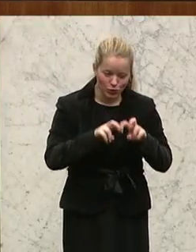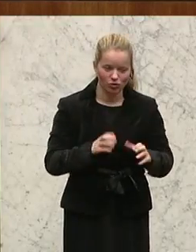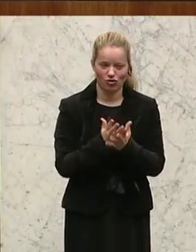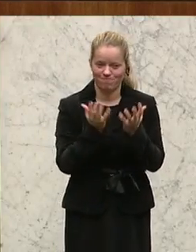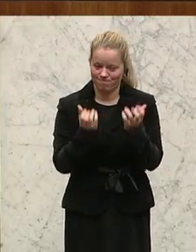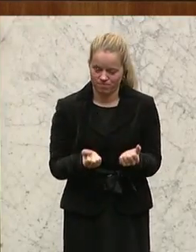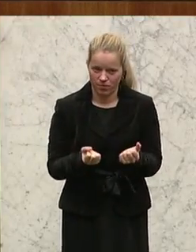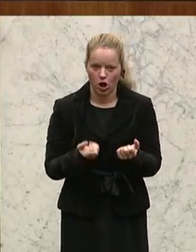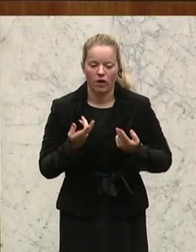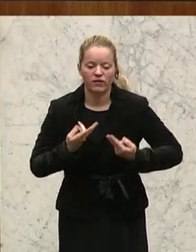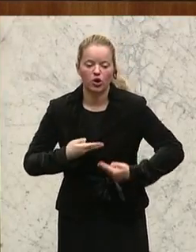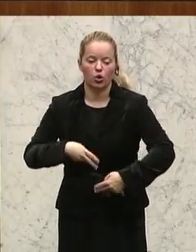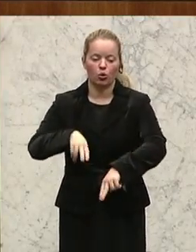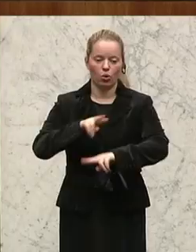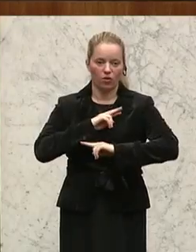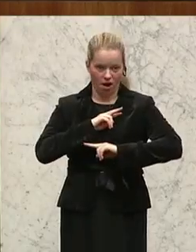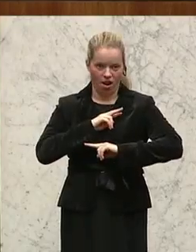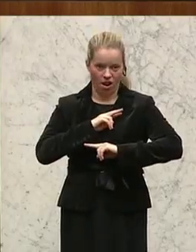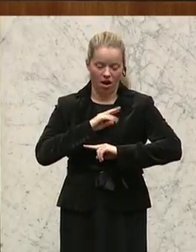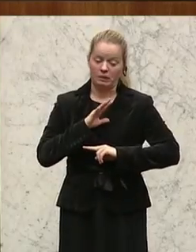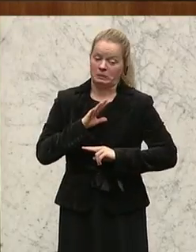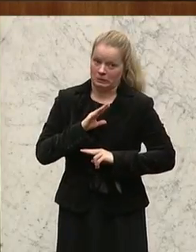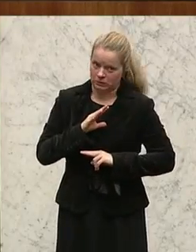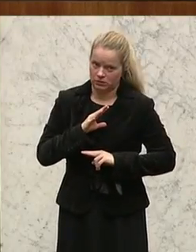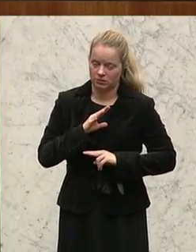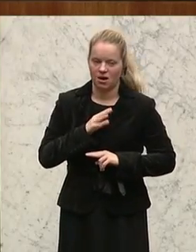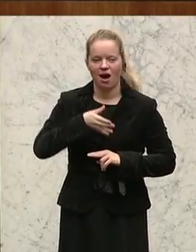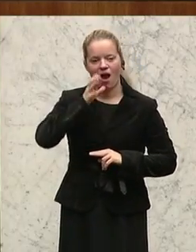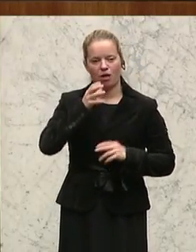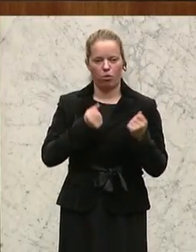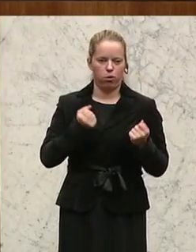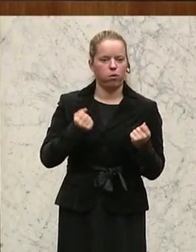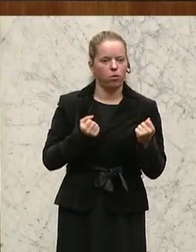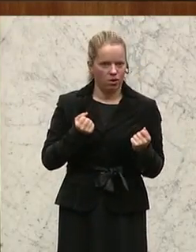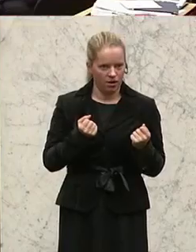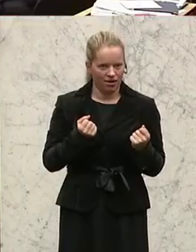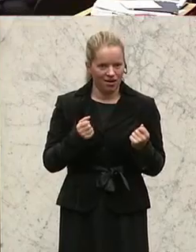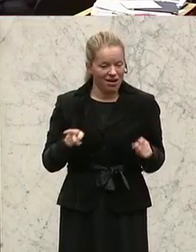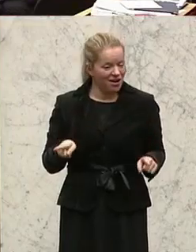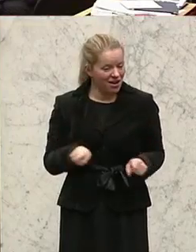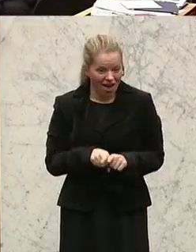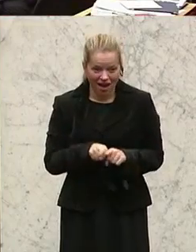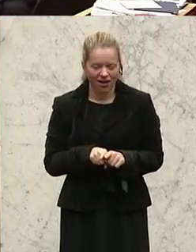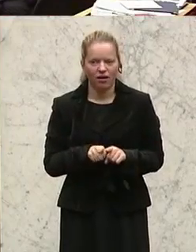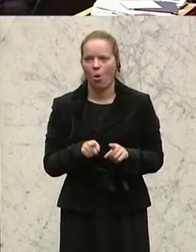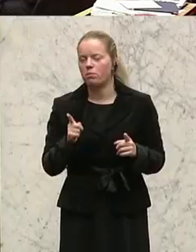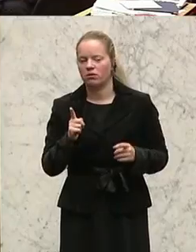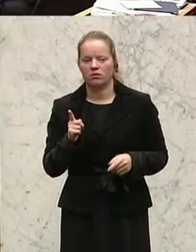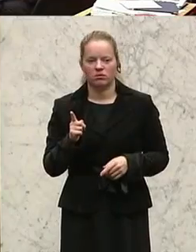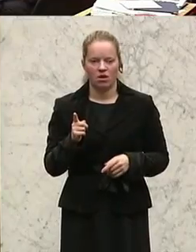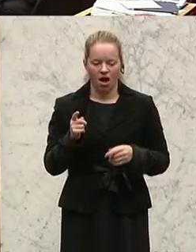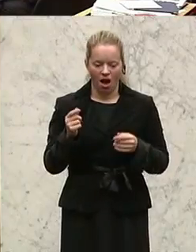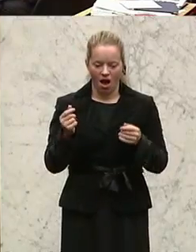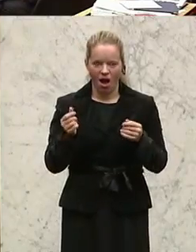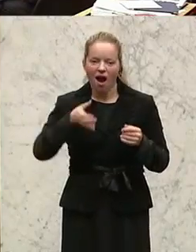Rückfallwahrscheinlichkeit eines Alkolenkers genau gleich hoch ist, ob er einen Alkolog